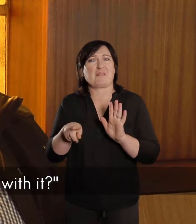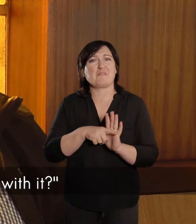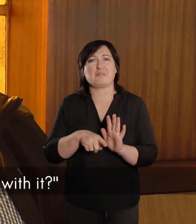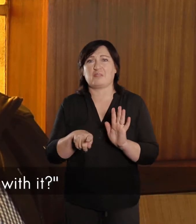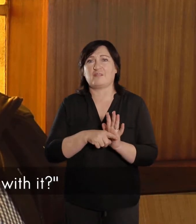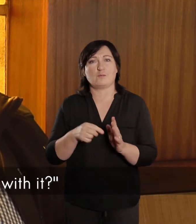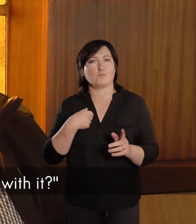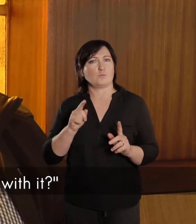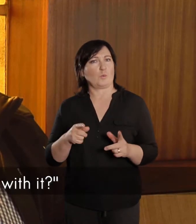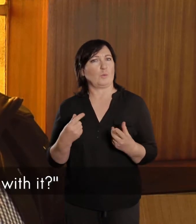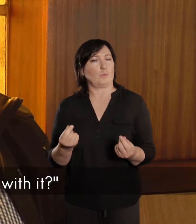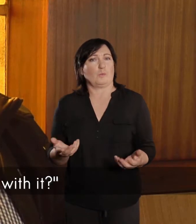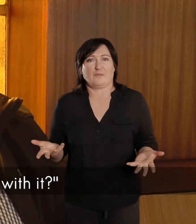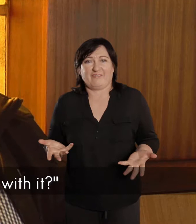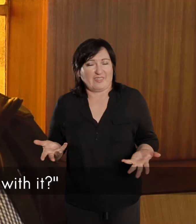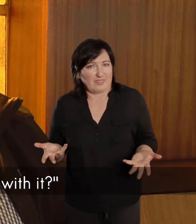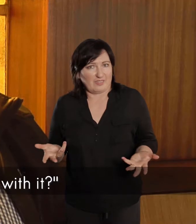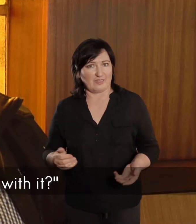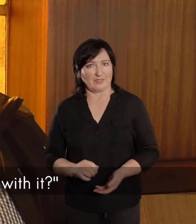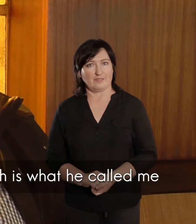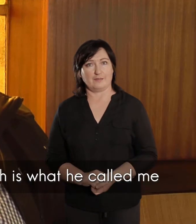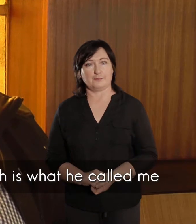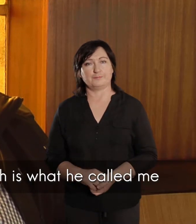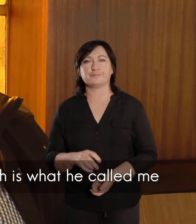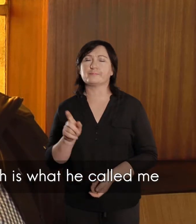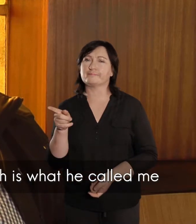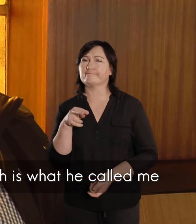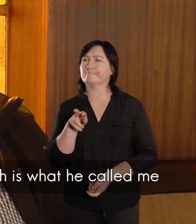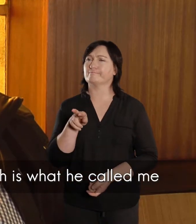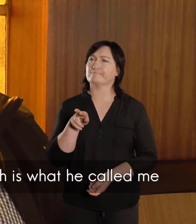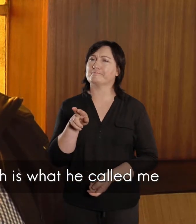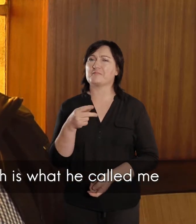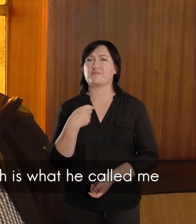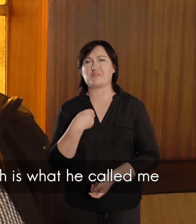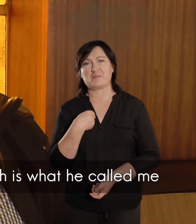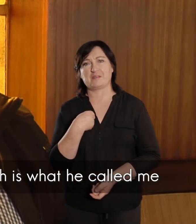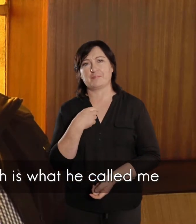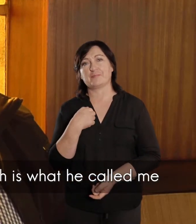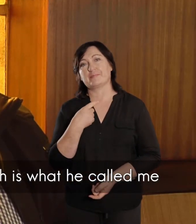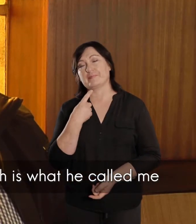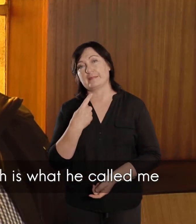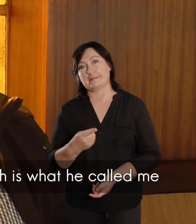hoe wat ons maak met die goed hy kyk my so en hy sê vir my